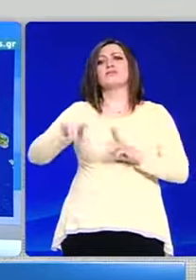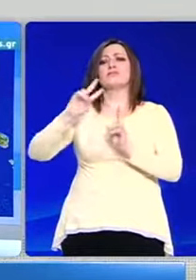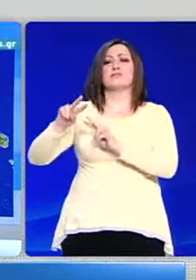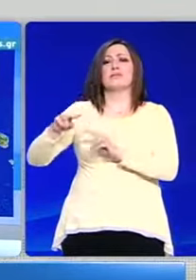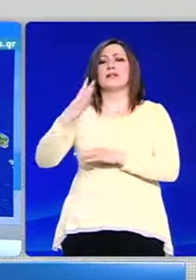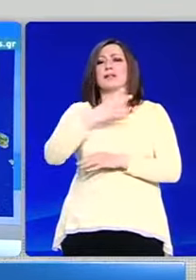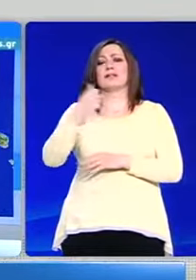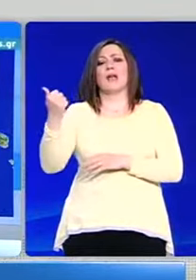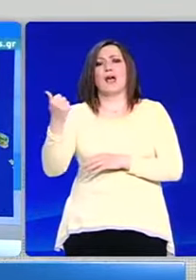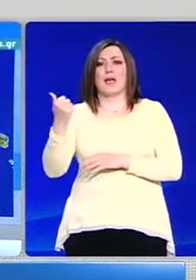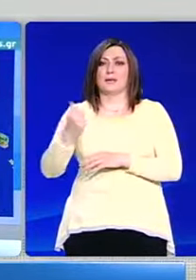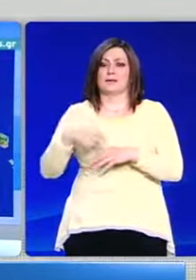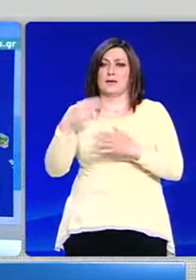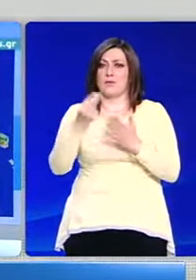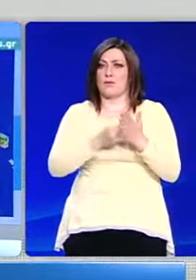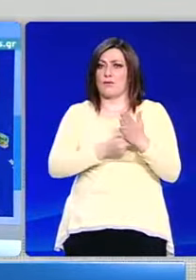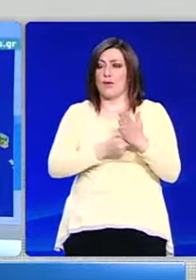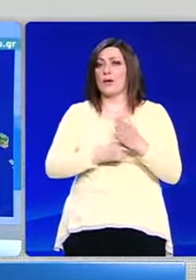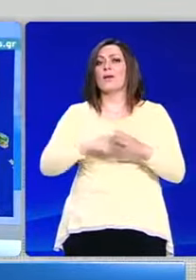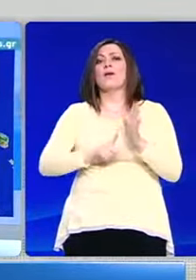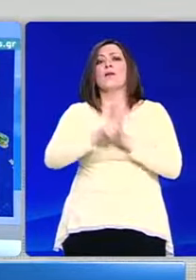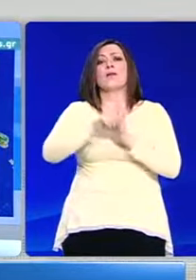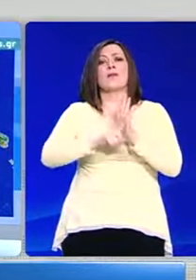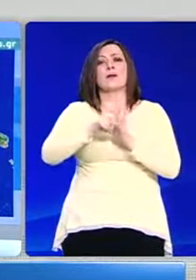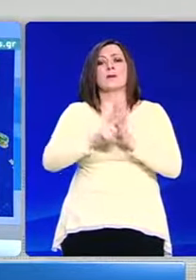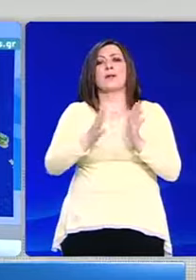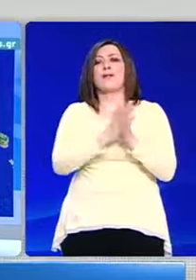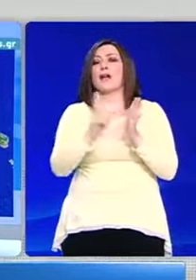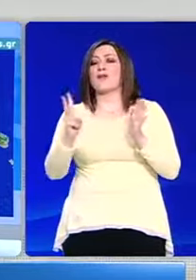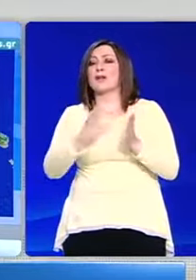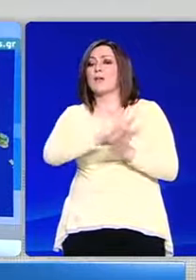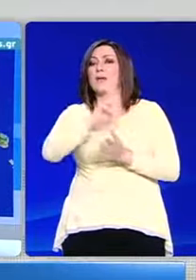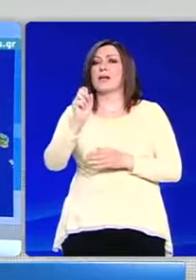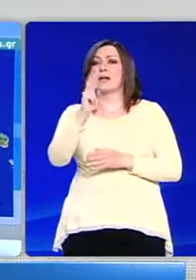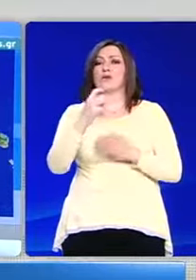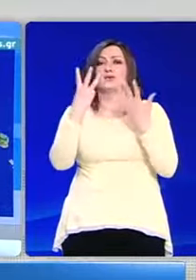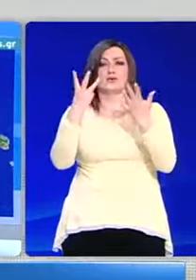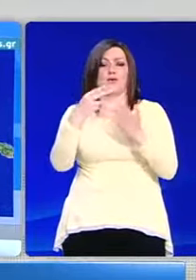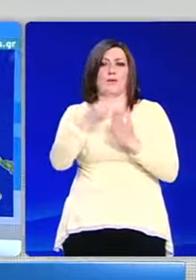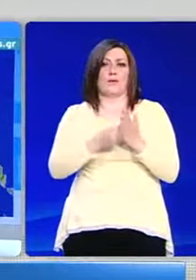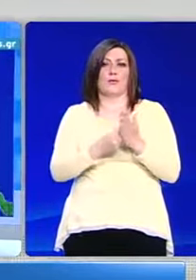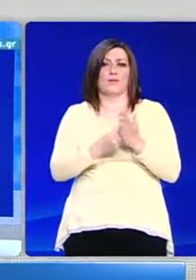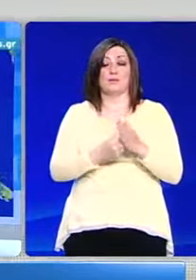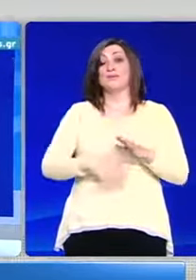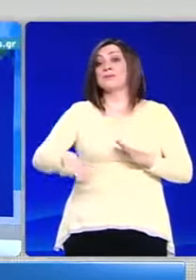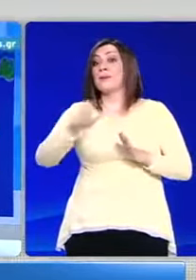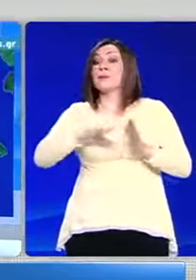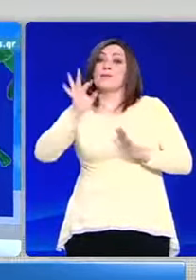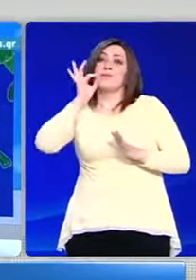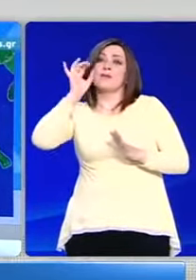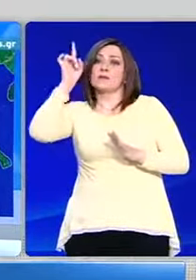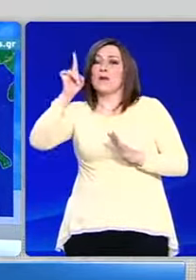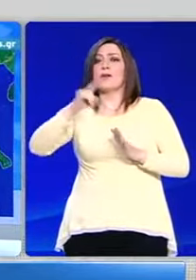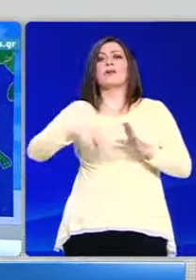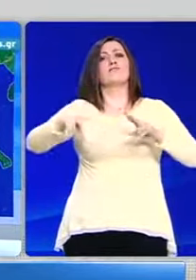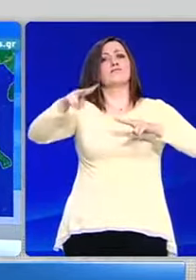με 6, πρόσκαιρα στα ανατολικά 7 από 4. Η θερμοκρασία στην Αθήνα από 17 έως 28 βαθμούς. Και στην περιοχή της Θεσσαλονίκης